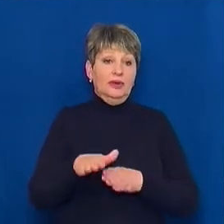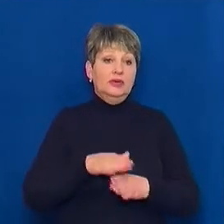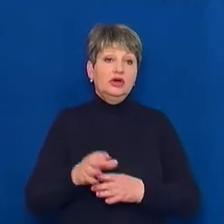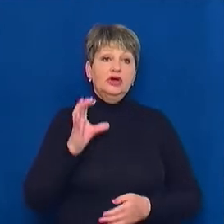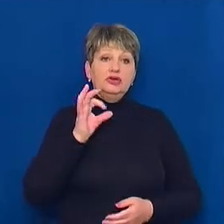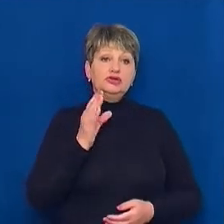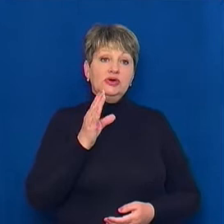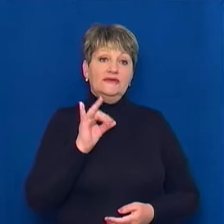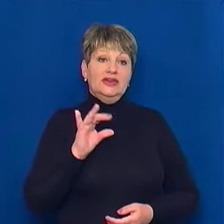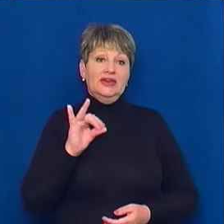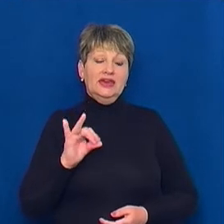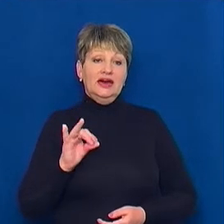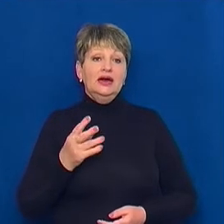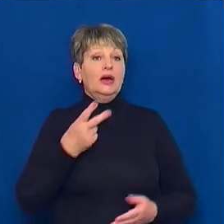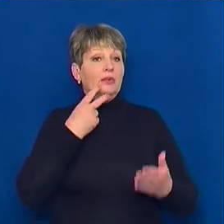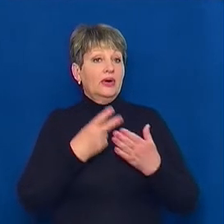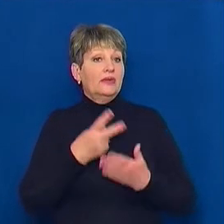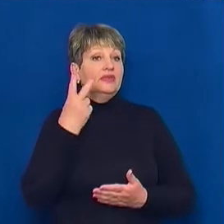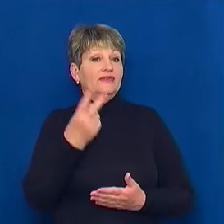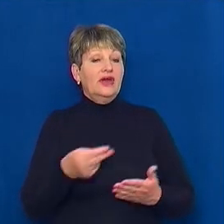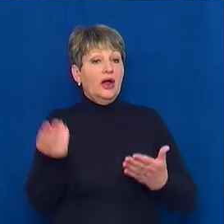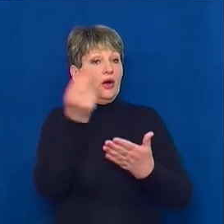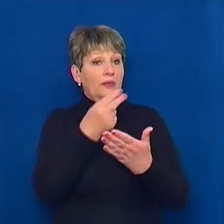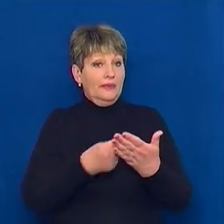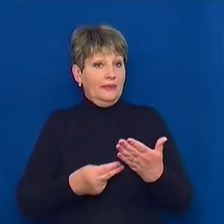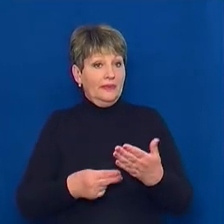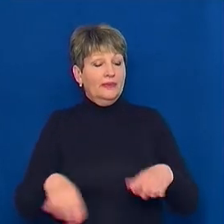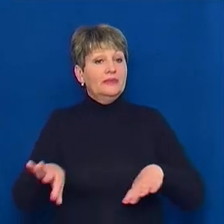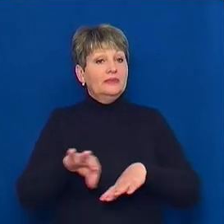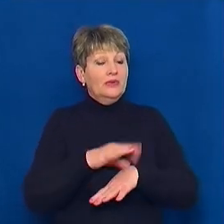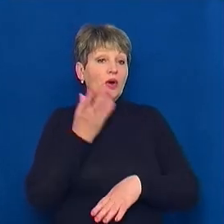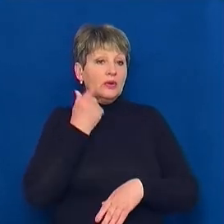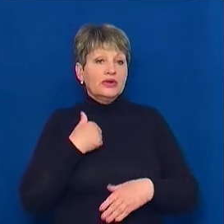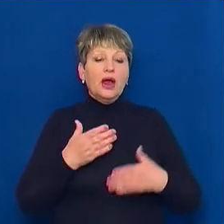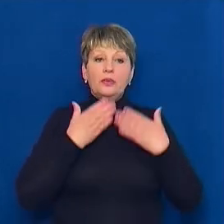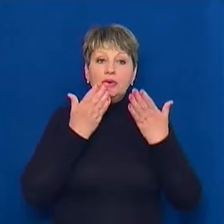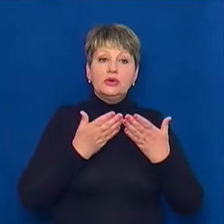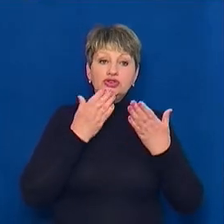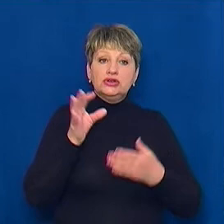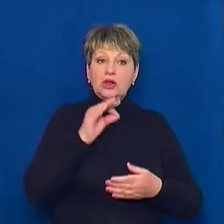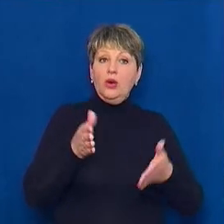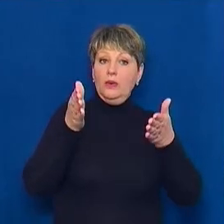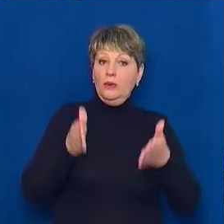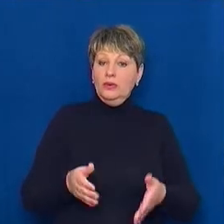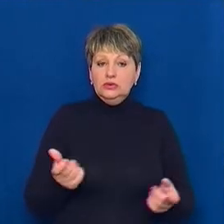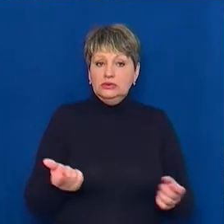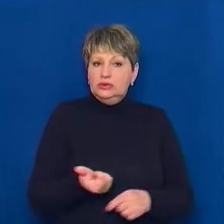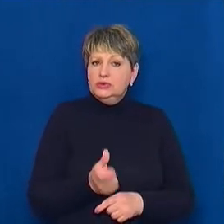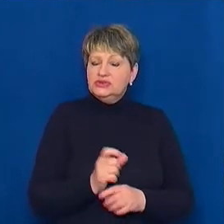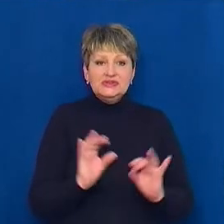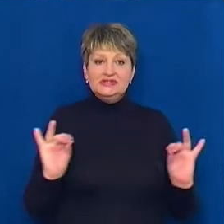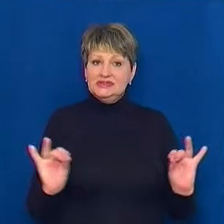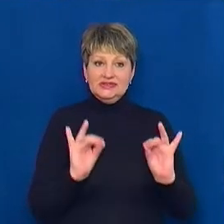працівниці, у закладі представлено дві картини «Подружжя Бобринських». Я коли прочитала про неї, я дуже зацікавилась. Це